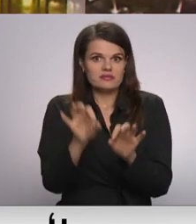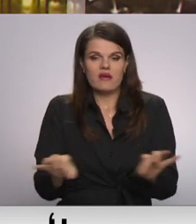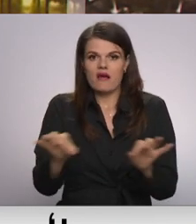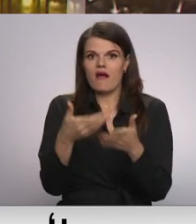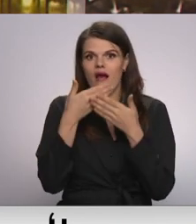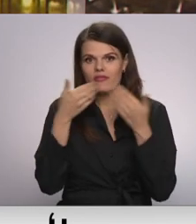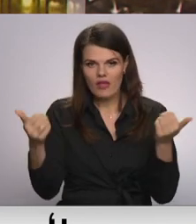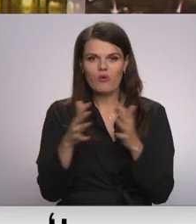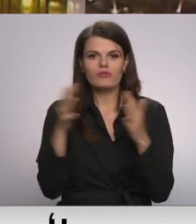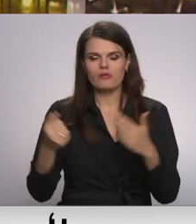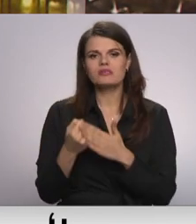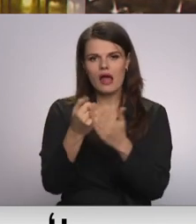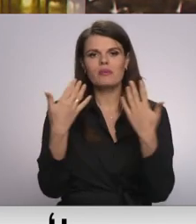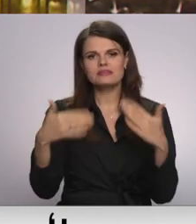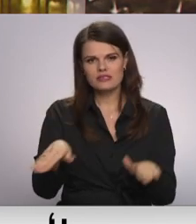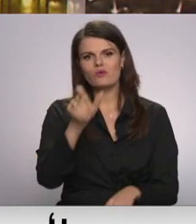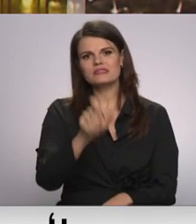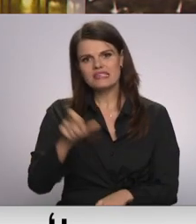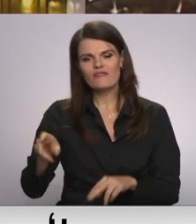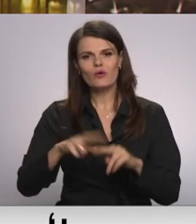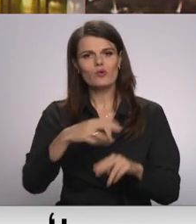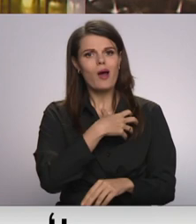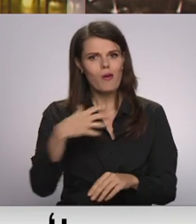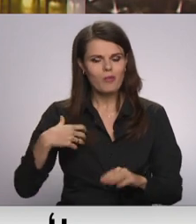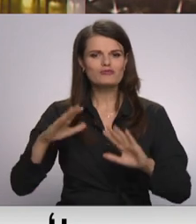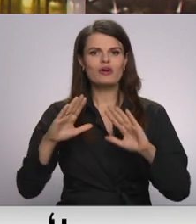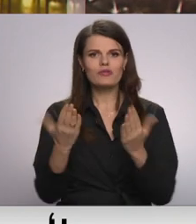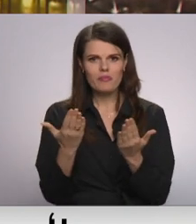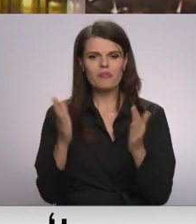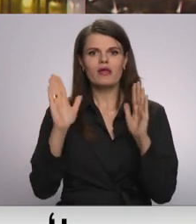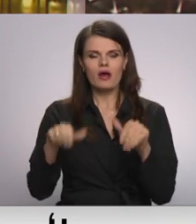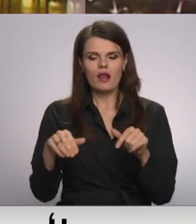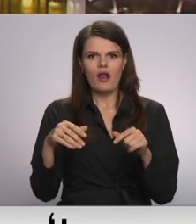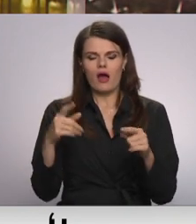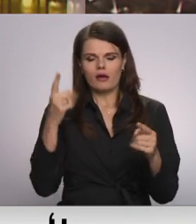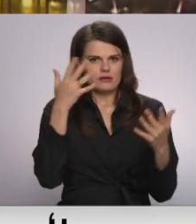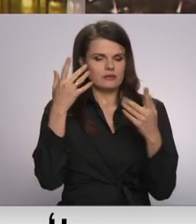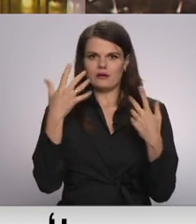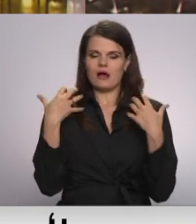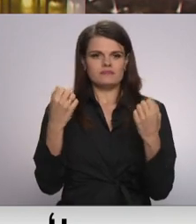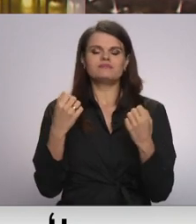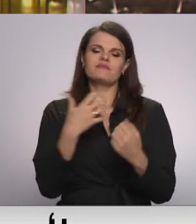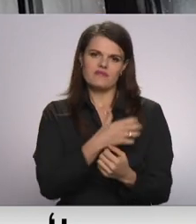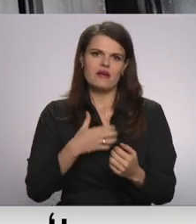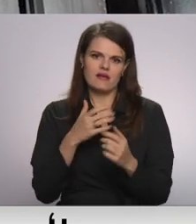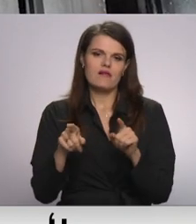cilvēku un pašvaldība, bet, lai atgūtos pēc notikušā, ģimenēm palīdzība būs nepieciešama arī turpmāka.